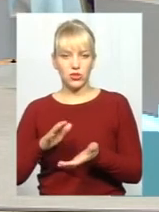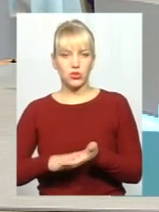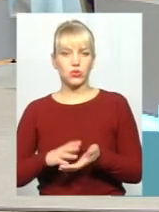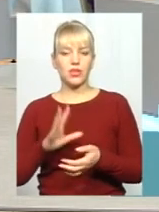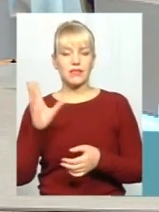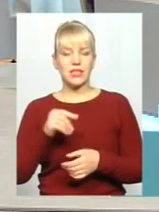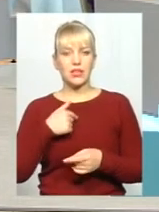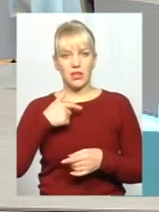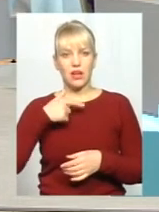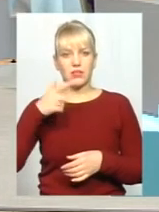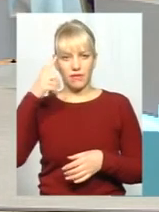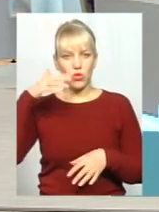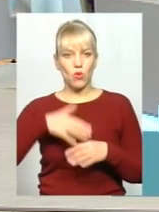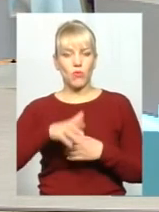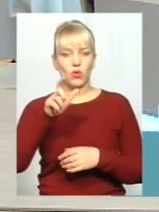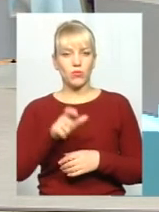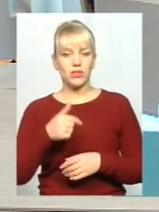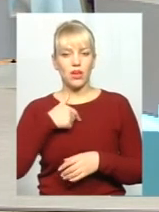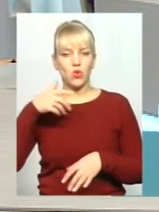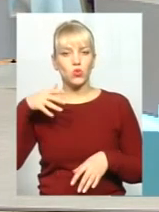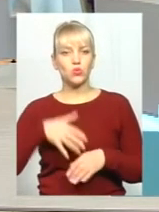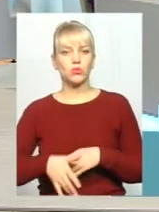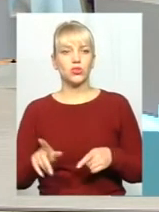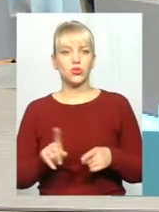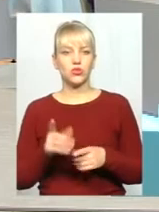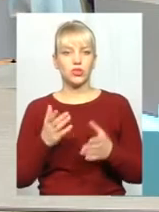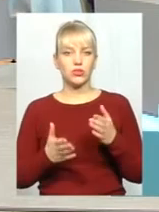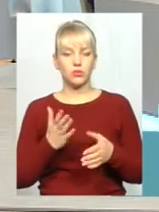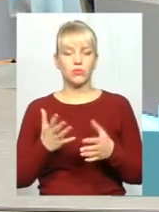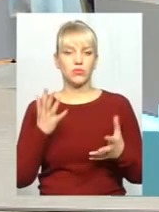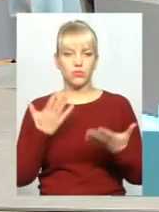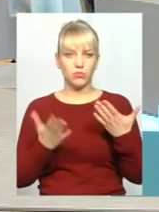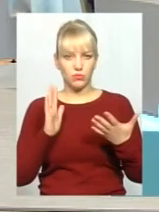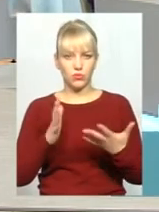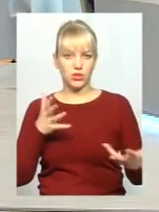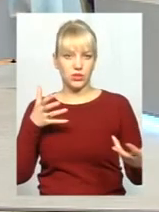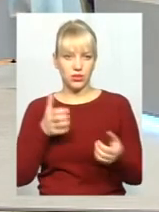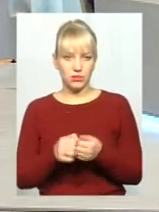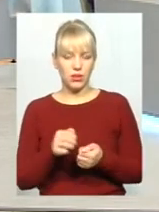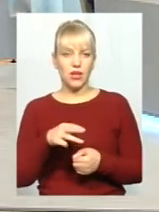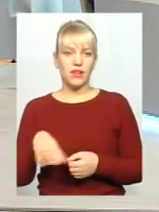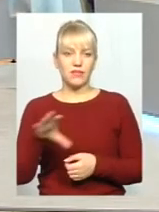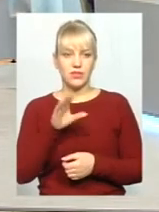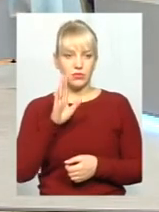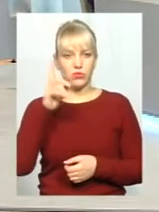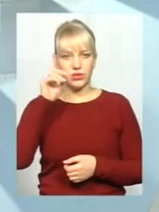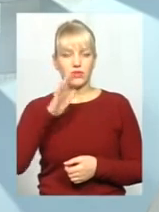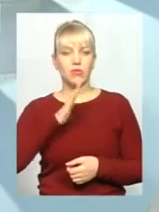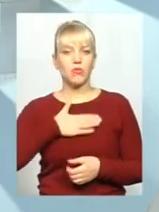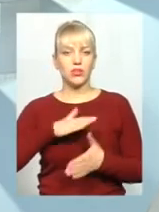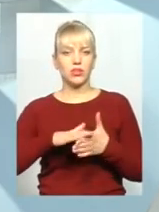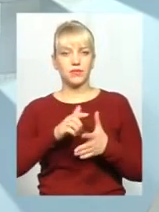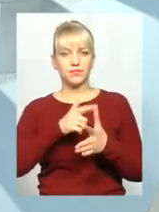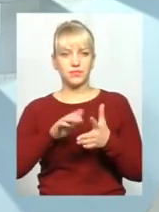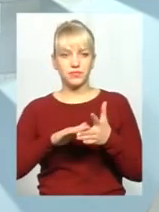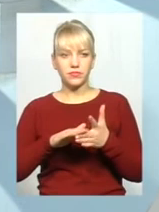я свідомий громадянин, я розумію те, що в разі скоєння ДТП будуть знати всі мої дані. Так? Відповідно,